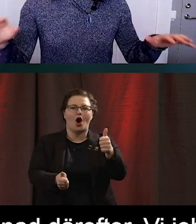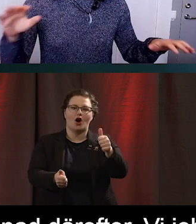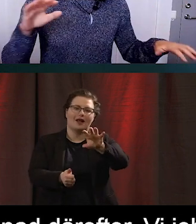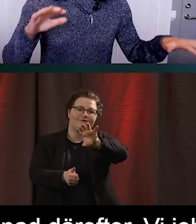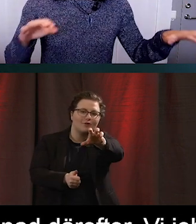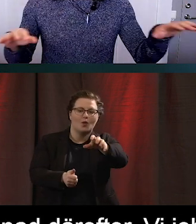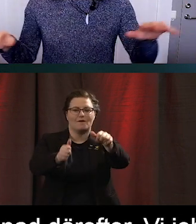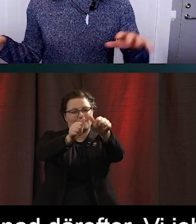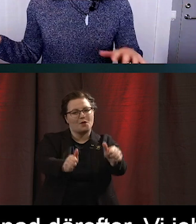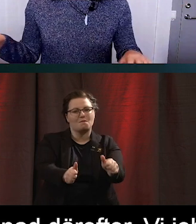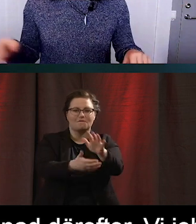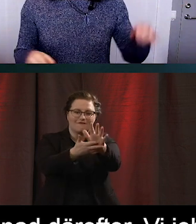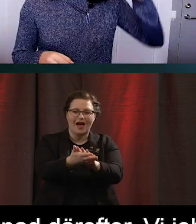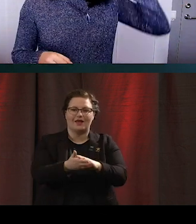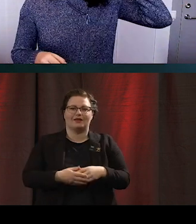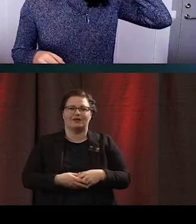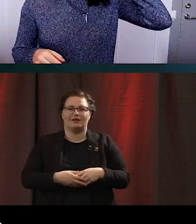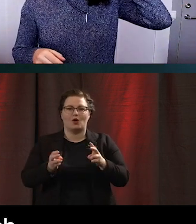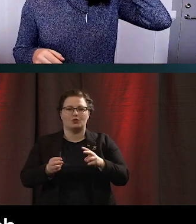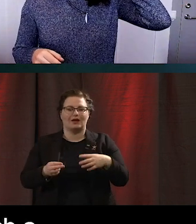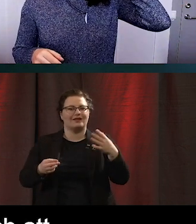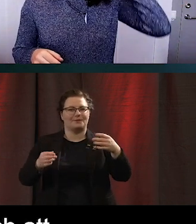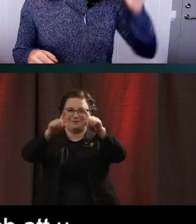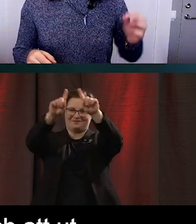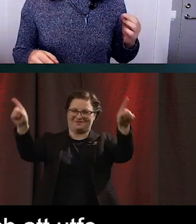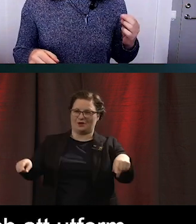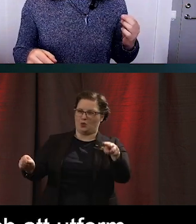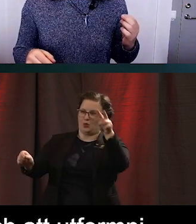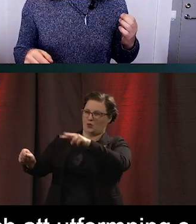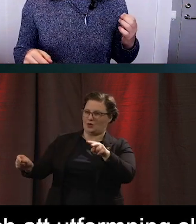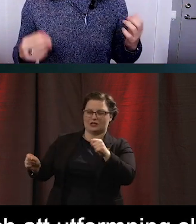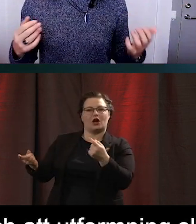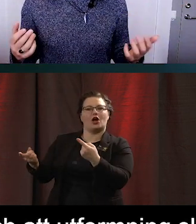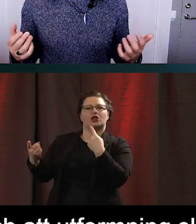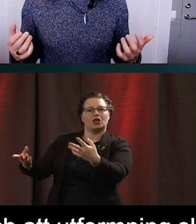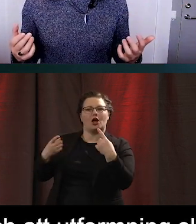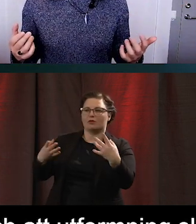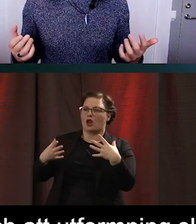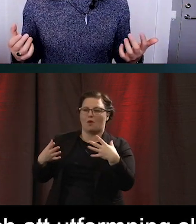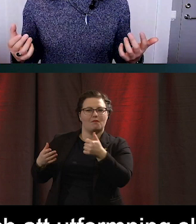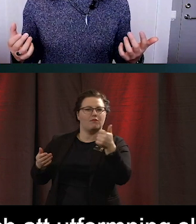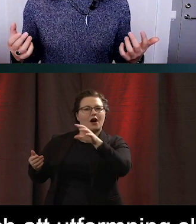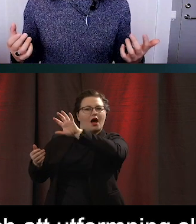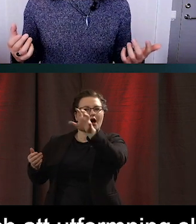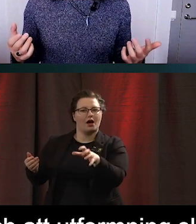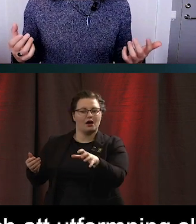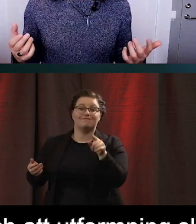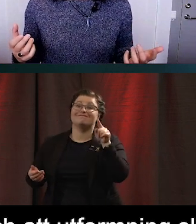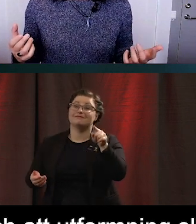att utformning av olika saker ska ge oss ledtrådar. Och det blir en väldig utmaning i vissa